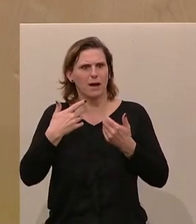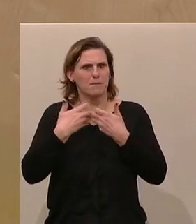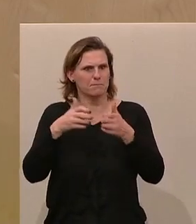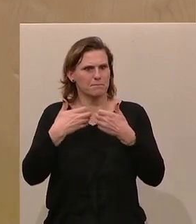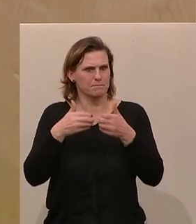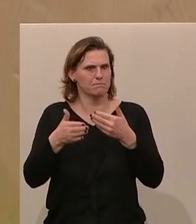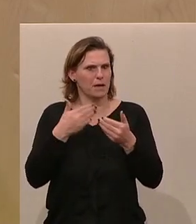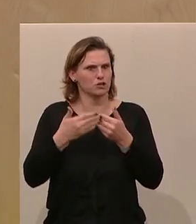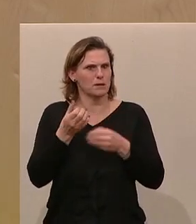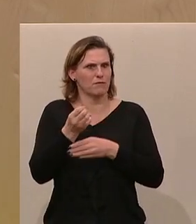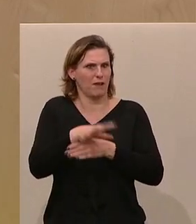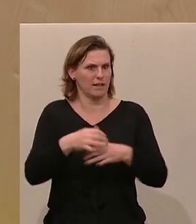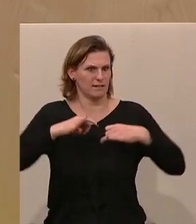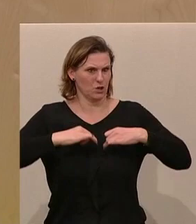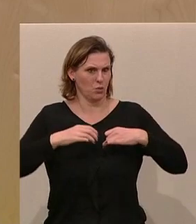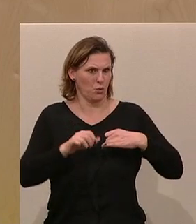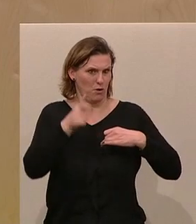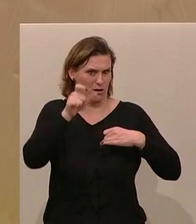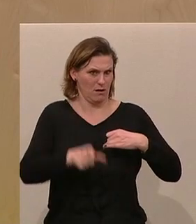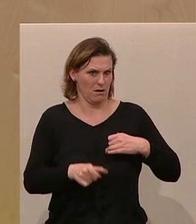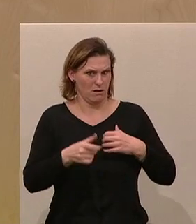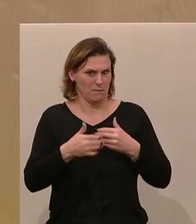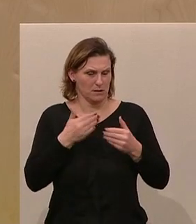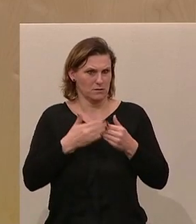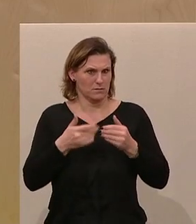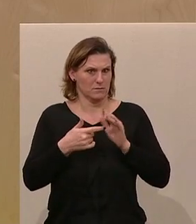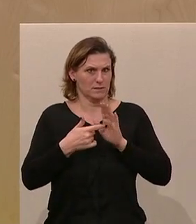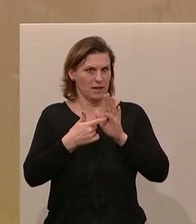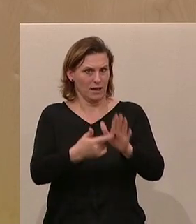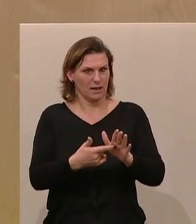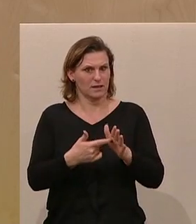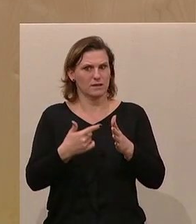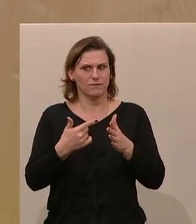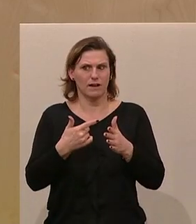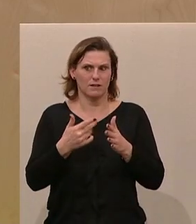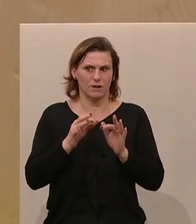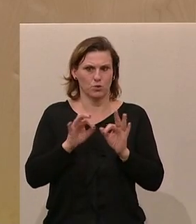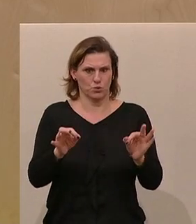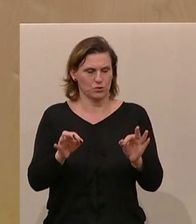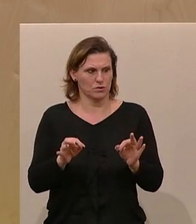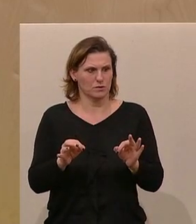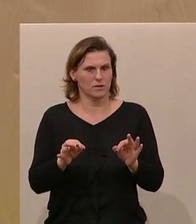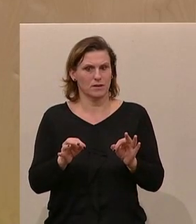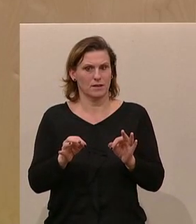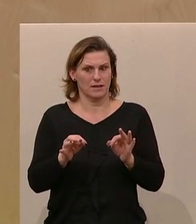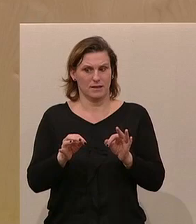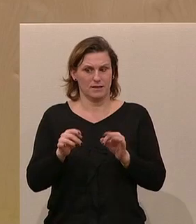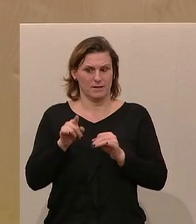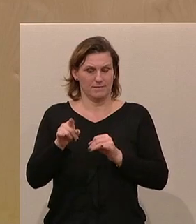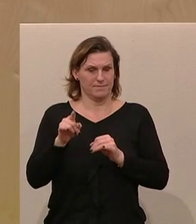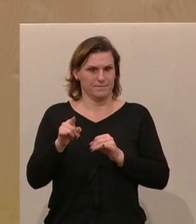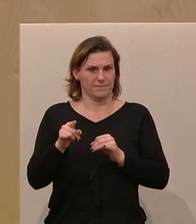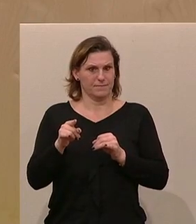Tirol, nur einen Fall aus Tirol, noch einmal kurz erzählen, weil er auch so schön zum Erzählen ist. Da gibt es eine